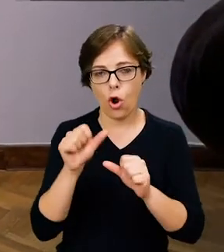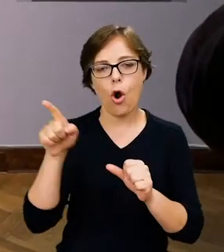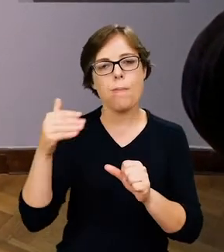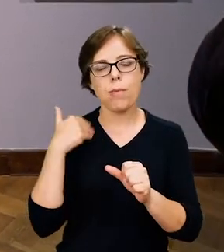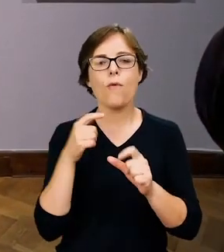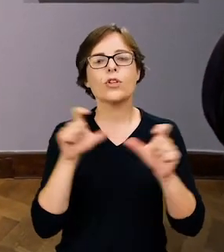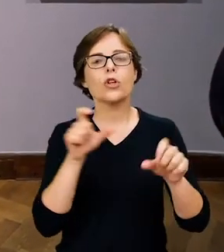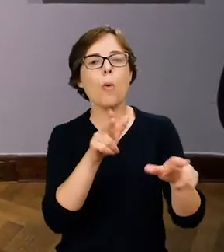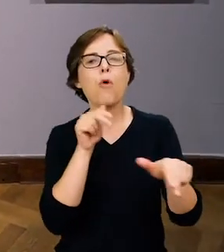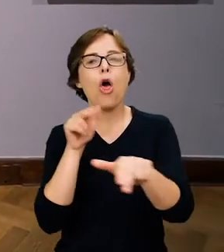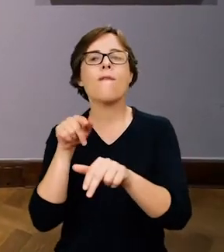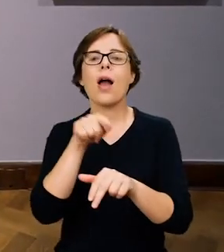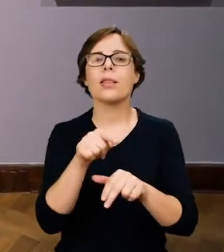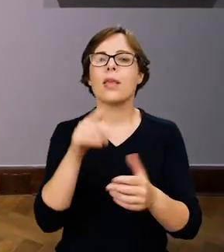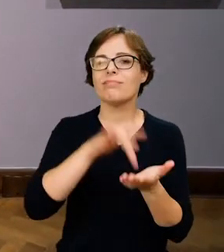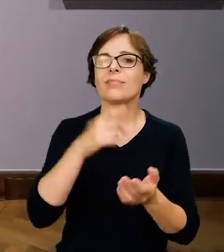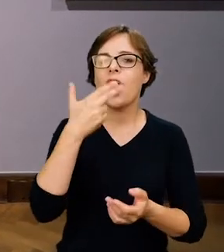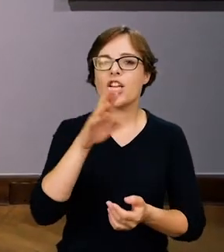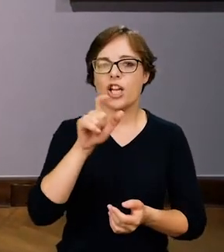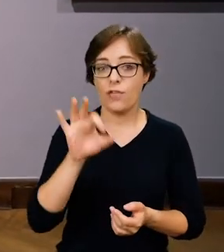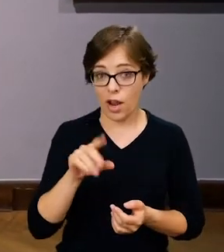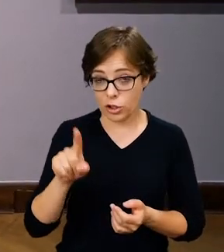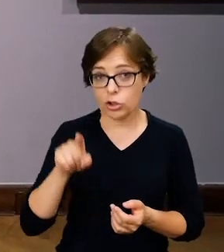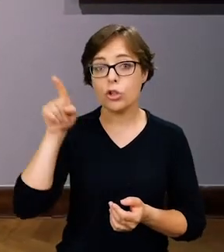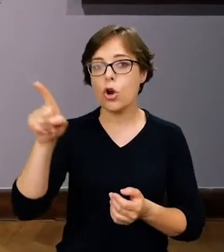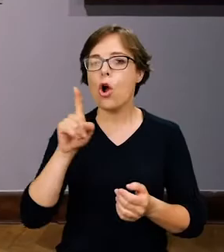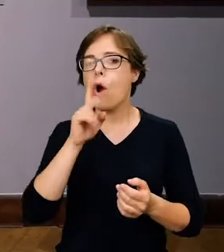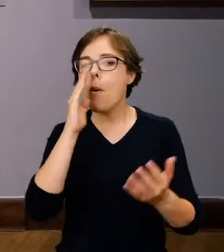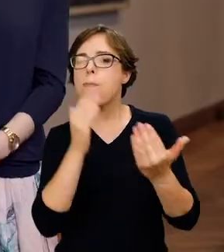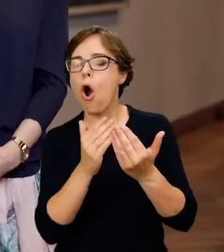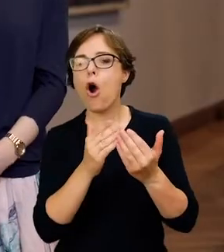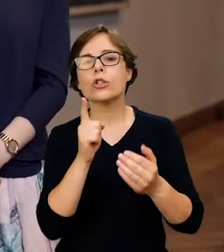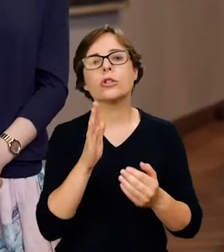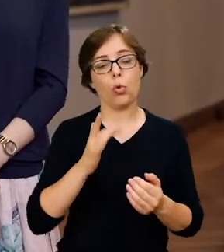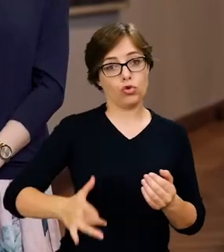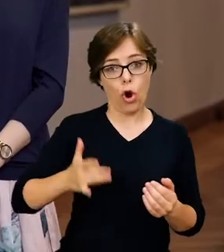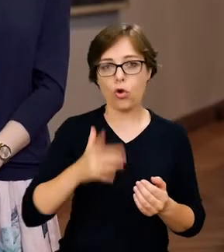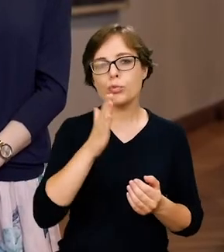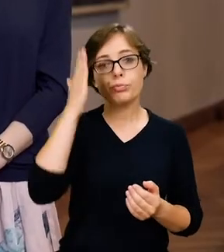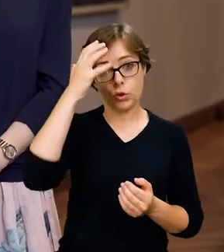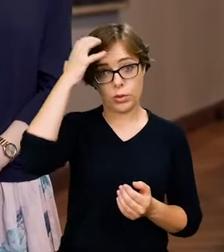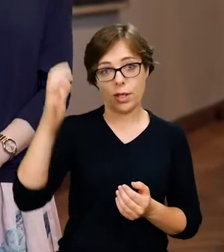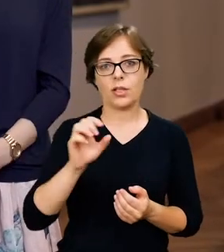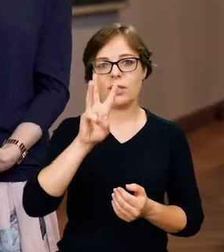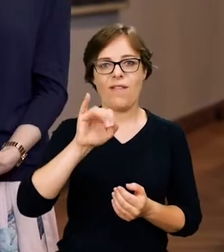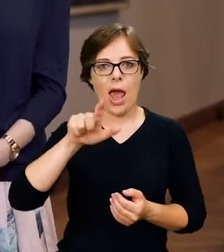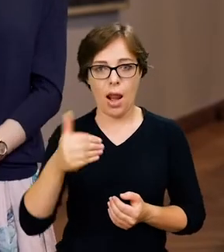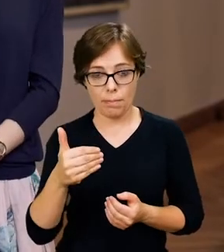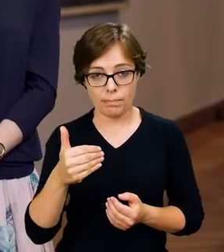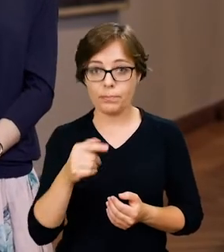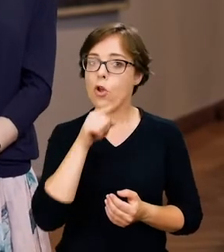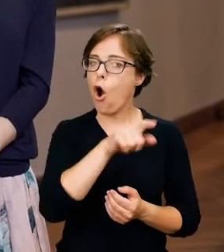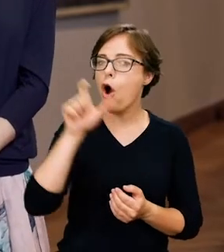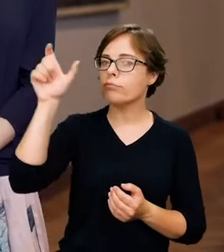podczas polowania w Nieświeżu spotkał przyszłego następcę tronu, przyszłego cesarza Wilhelma, który